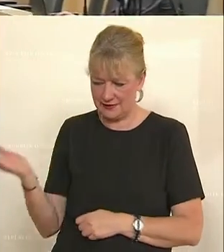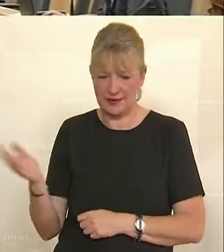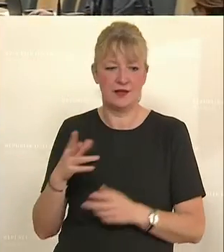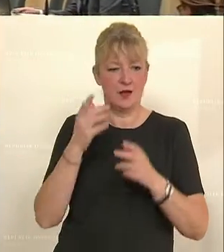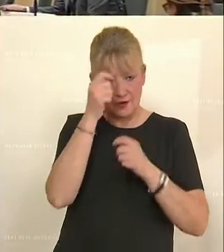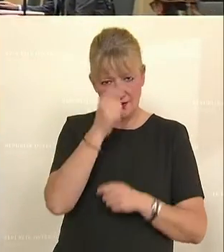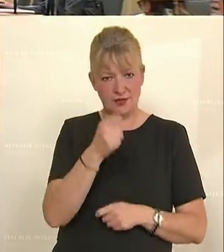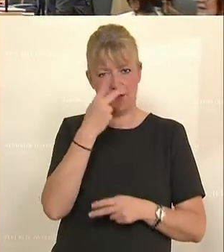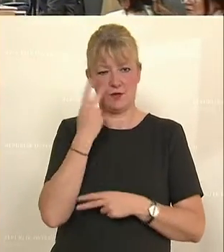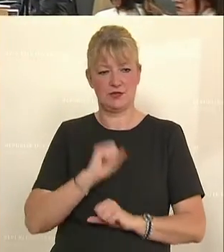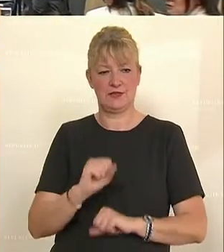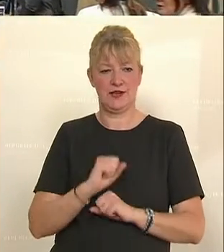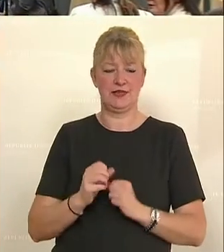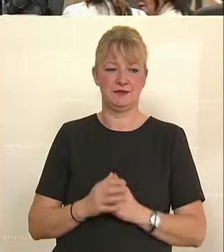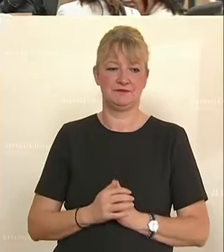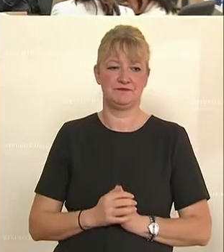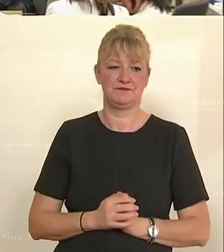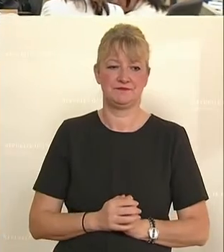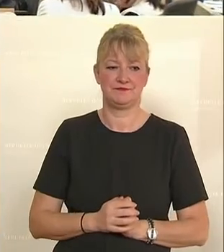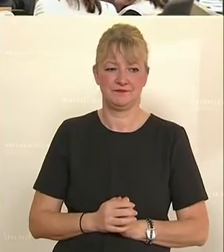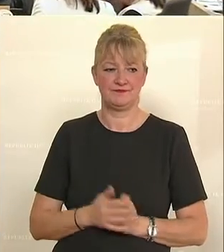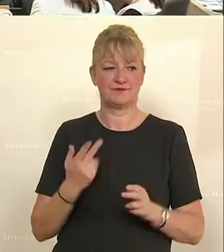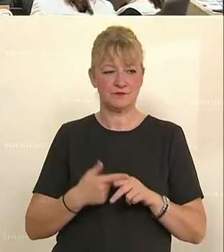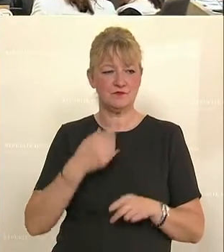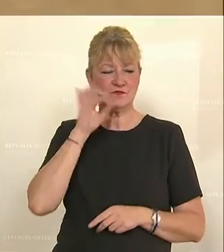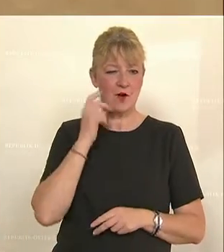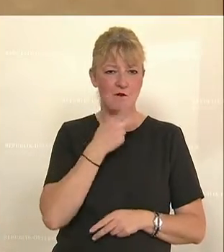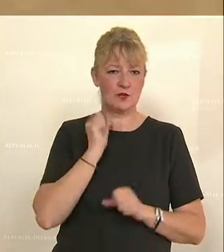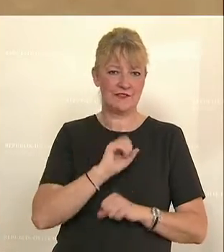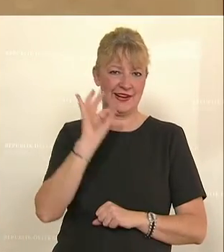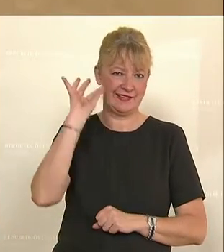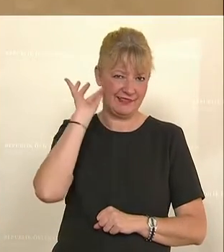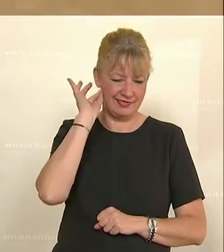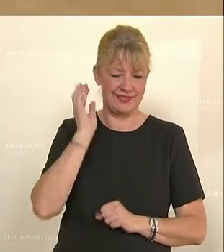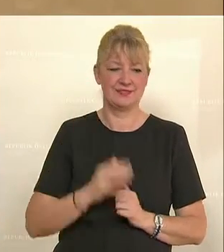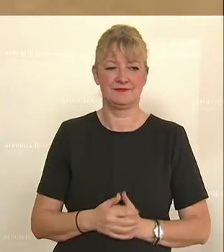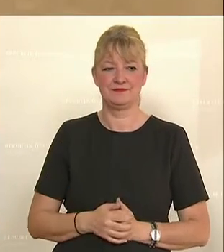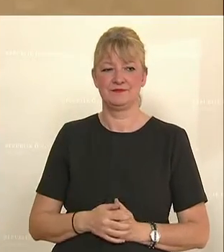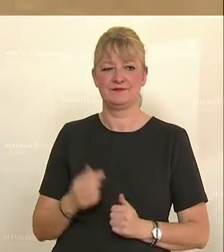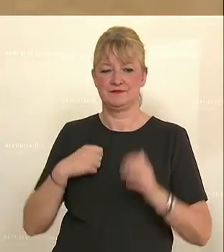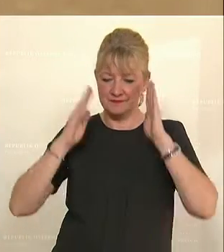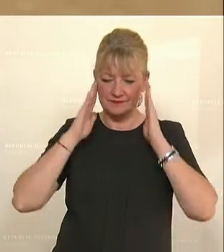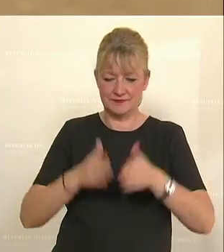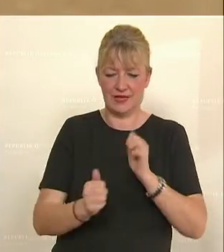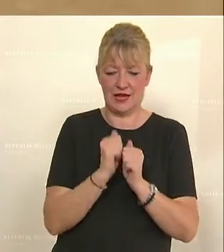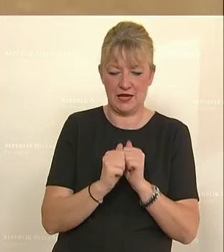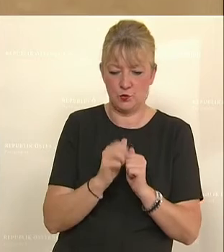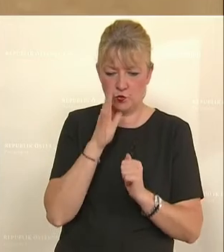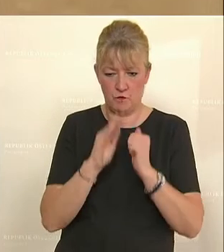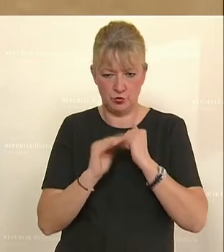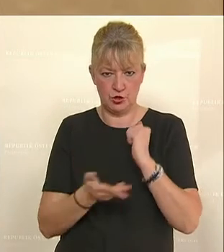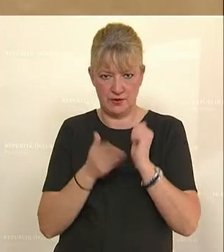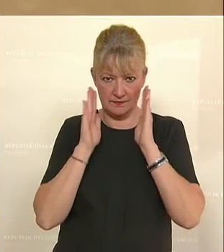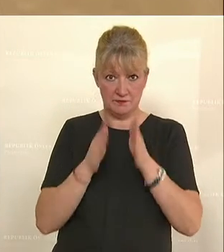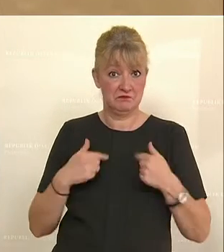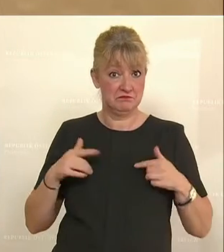Volksanwälte, Frau Volksanwälte, ich widme mich dem Rechnungshof Budget und es ist